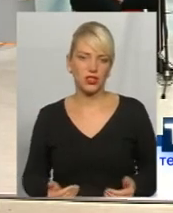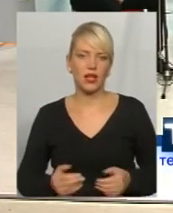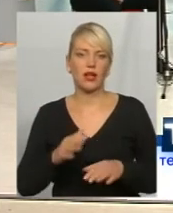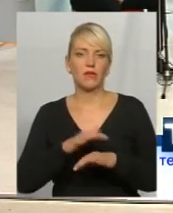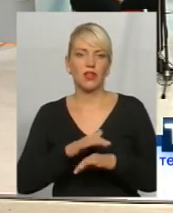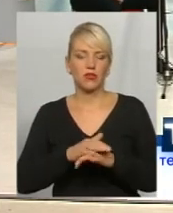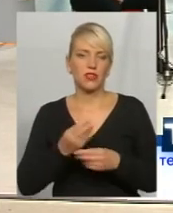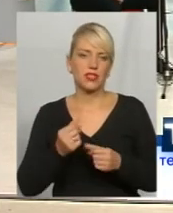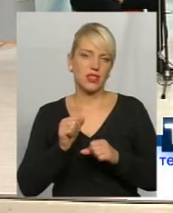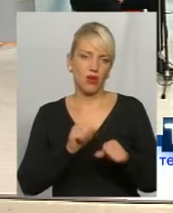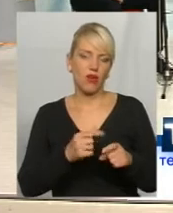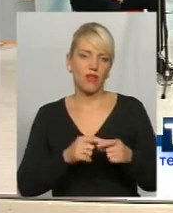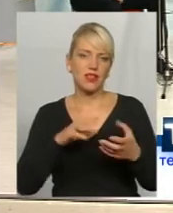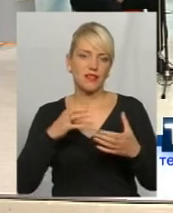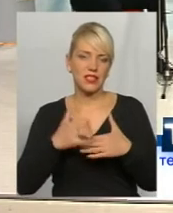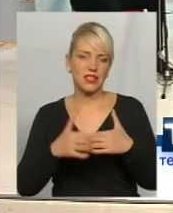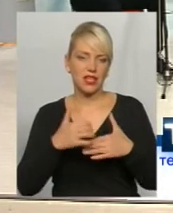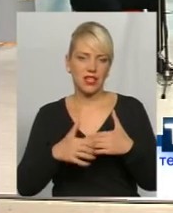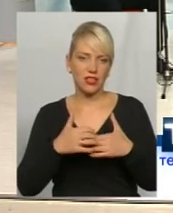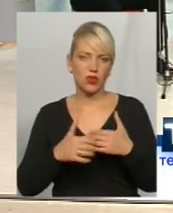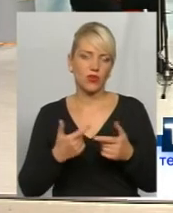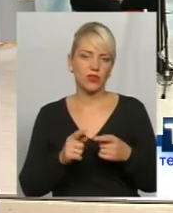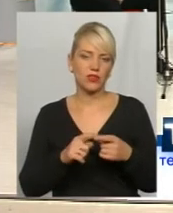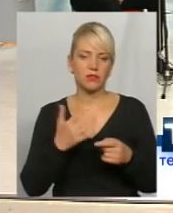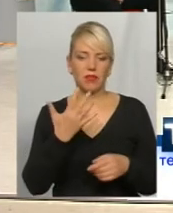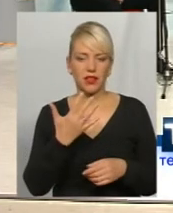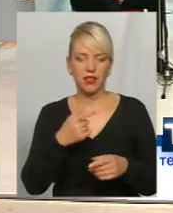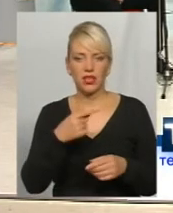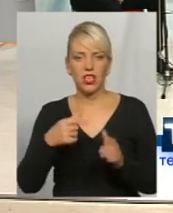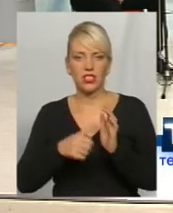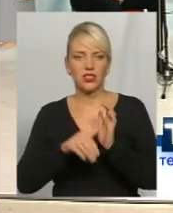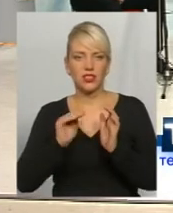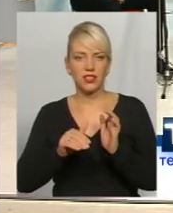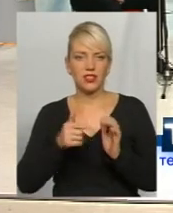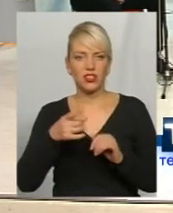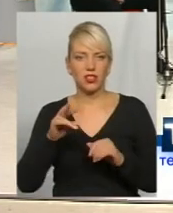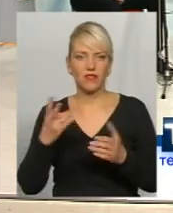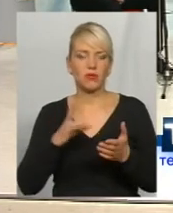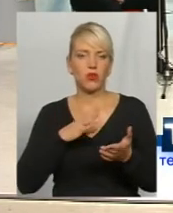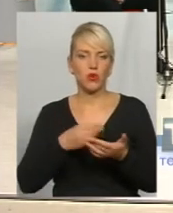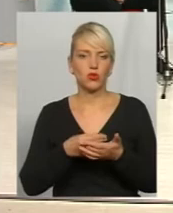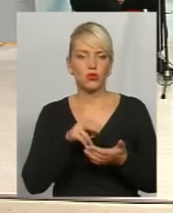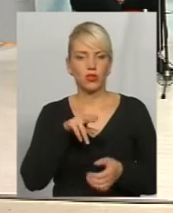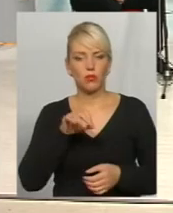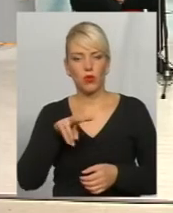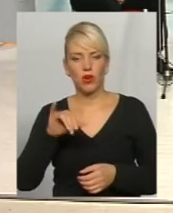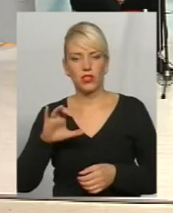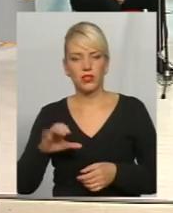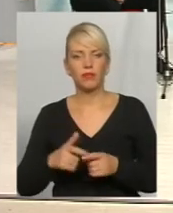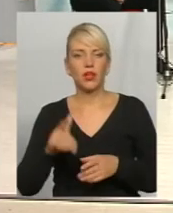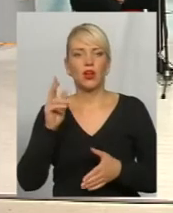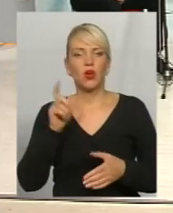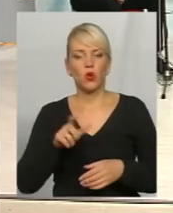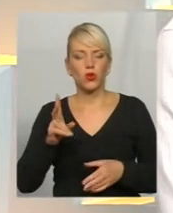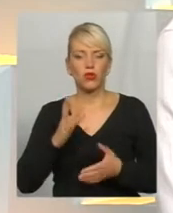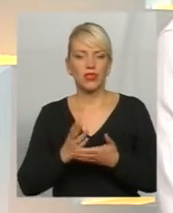В середньому сьогодні полі страхування життя беруть 5-6 тисяч гривень. Добре, а люди, які мають страховий